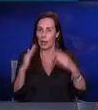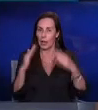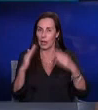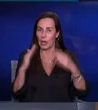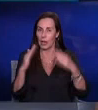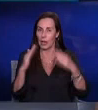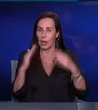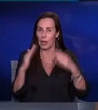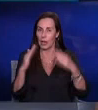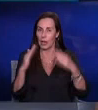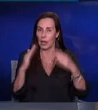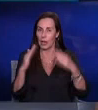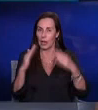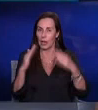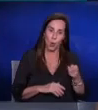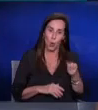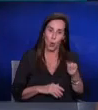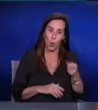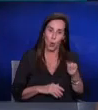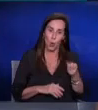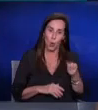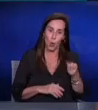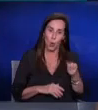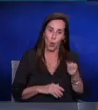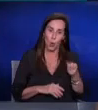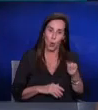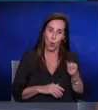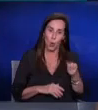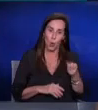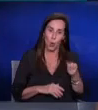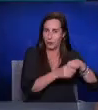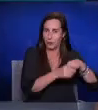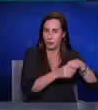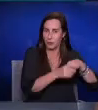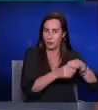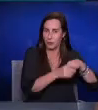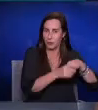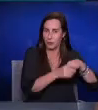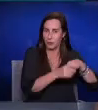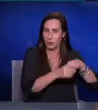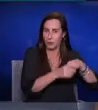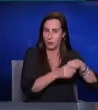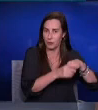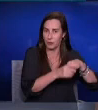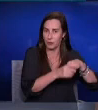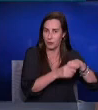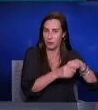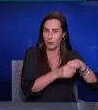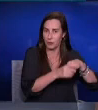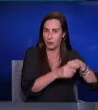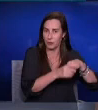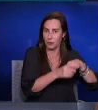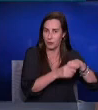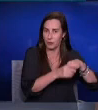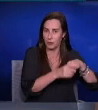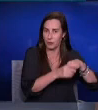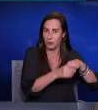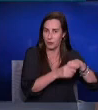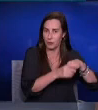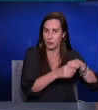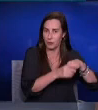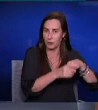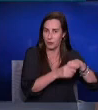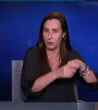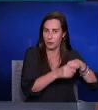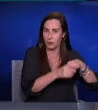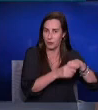כאשר הוא מזכיר אותה אז הסוחרים שלו הם לא קונים עוד דירה אחת כי הם גרים כבר אצלה בסחירות ולכן אין להם צורך לקנות בעצמם